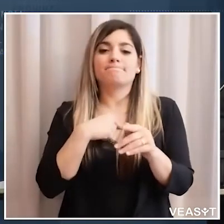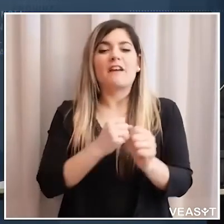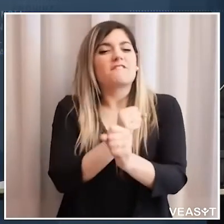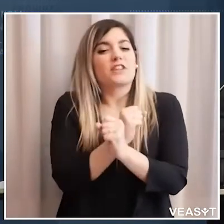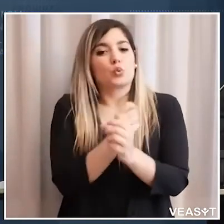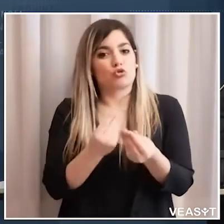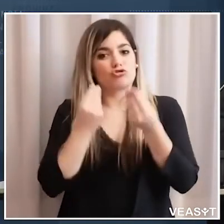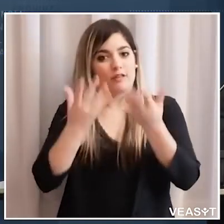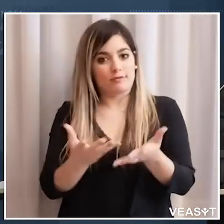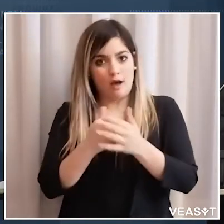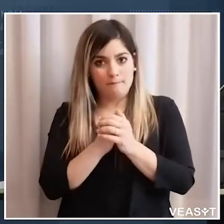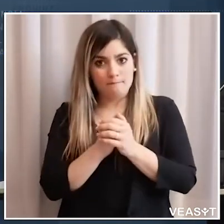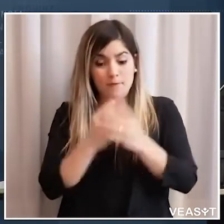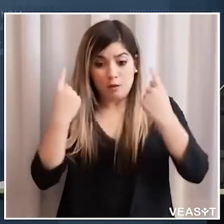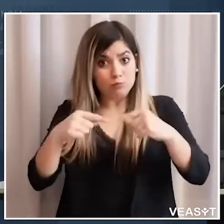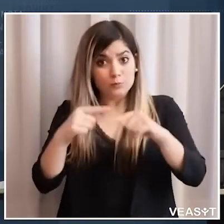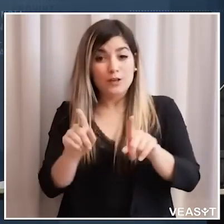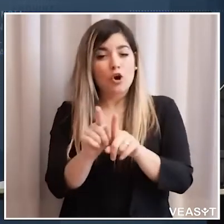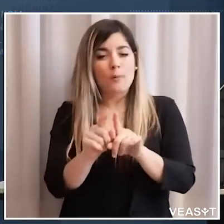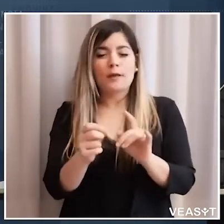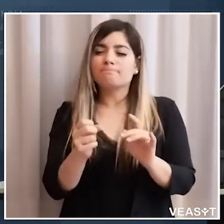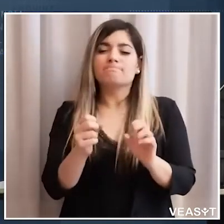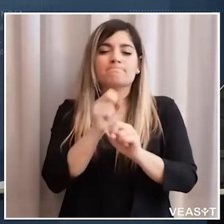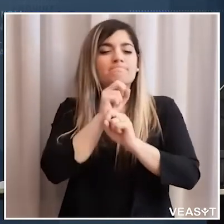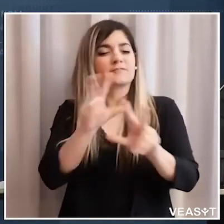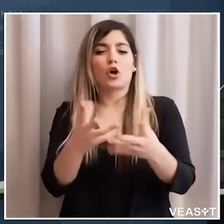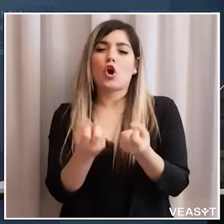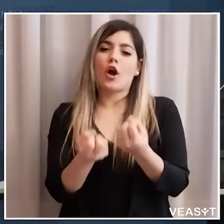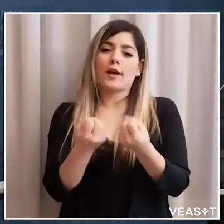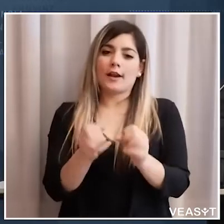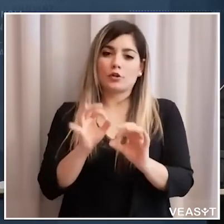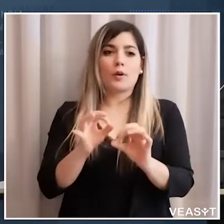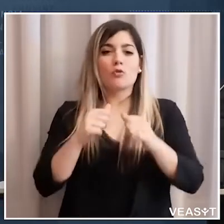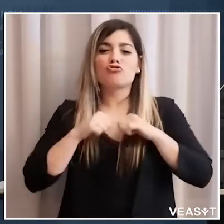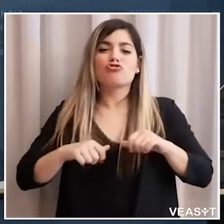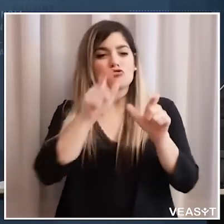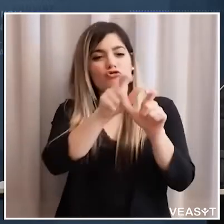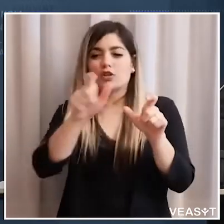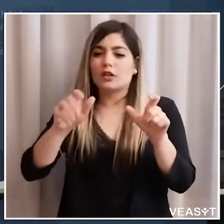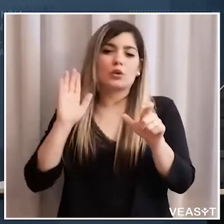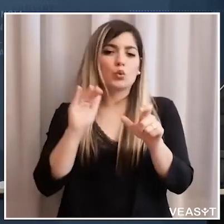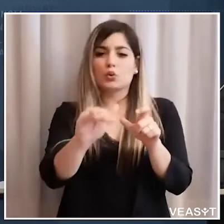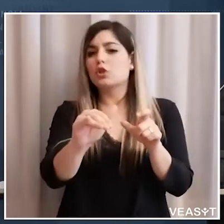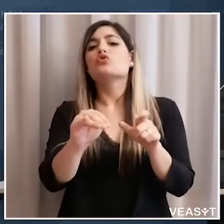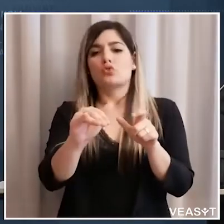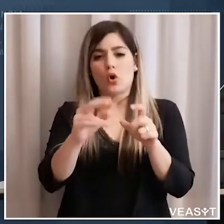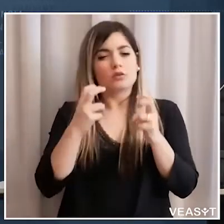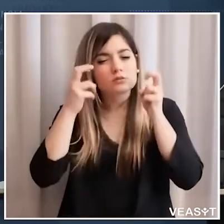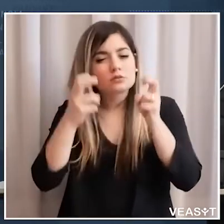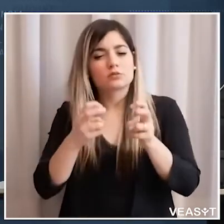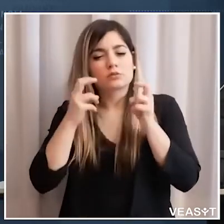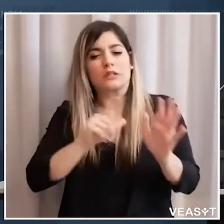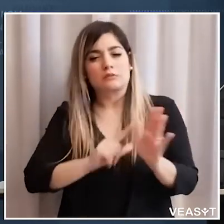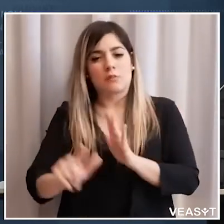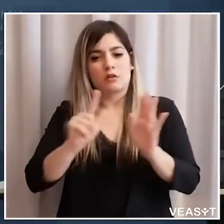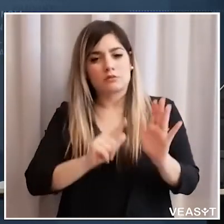facendo con questa legge ed è un segnale concreto alle richieste che i nostri concittadini ci stanno facendo tutti i giorni e ci stanno facendo da